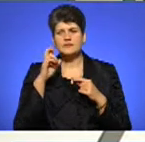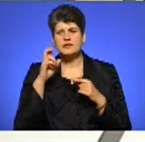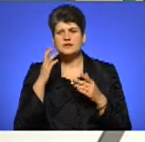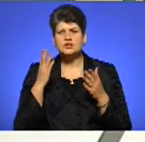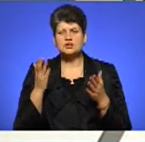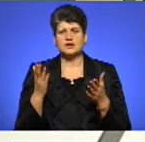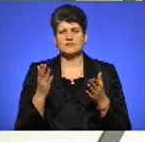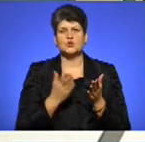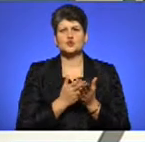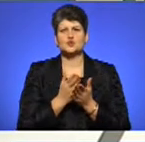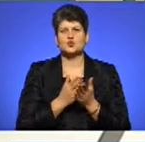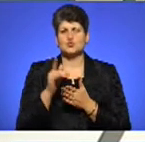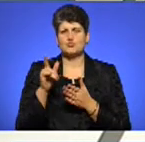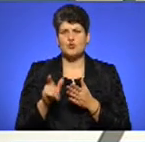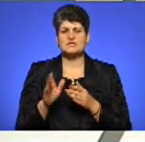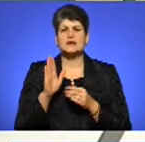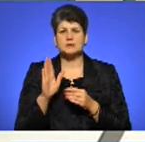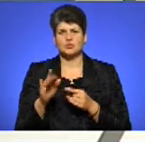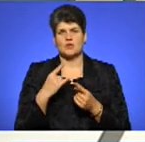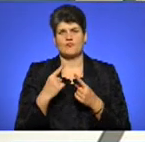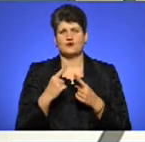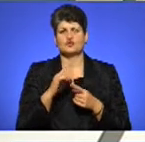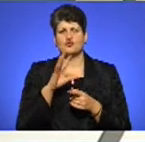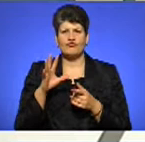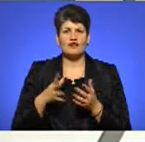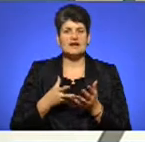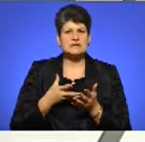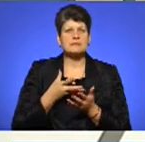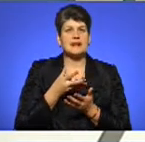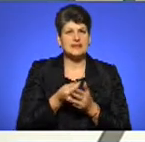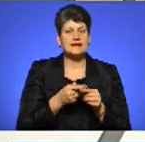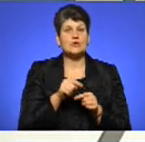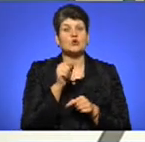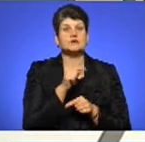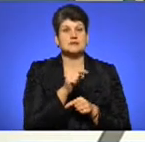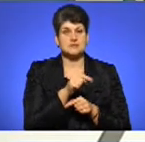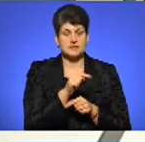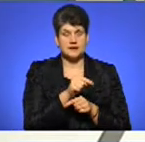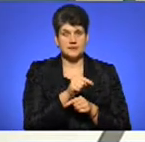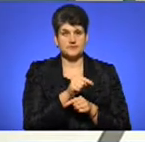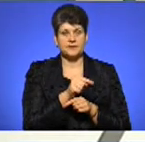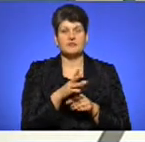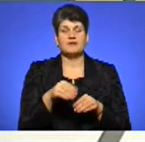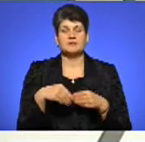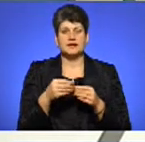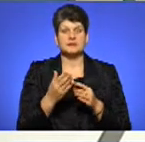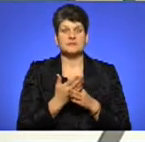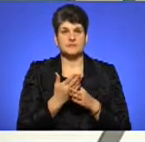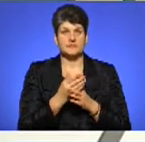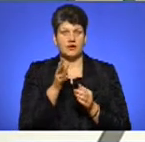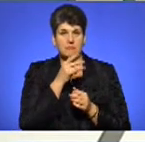службовця, який буде говорити, що ви сплатіть це, бо ми вам ще дали цей митний, там, такий, льготний той період,